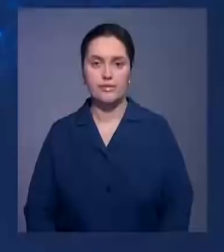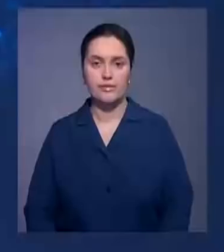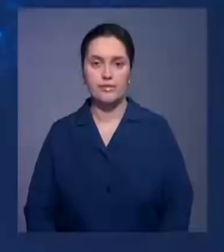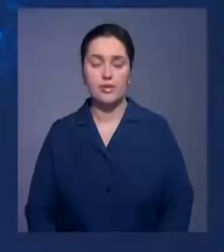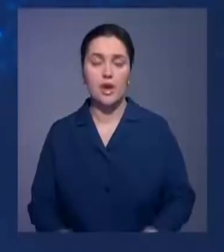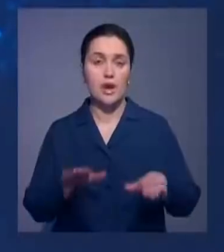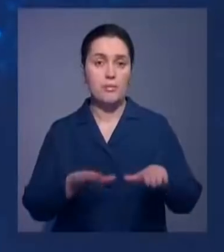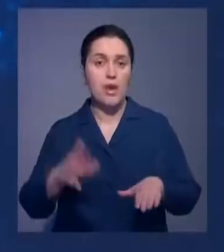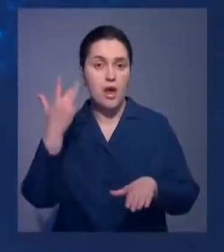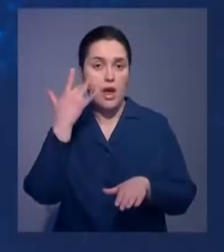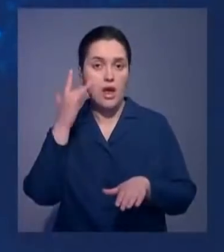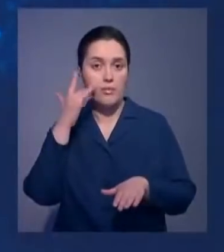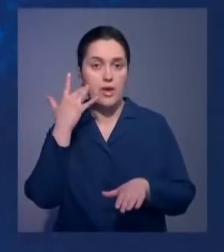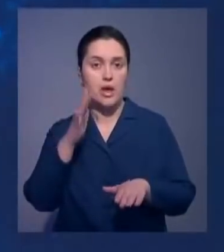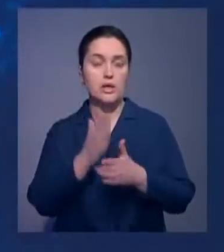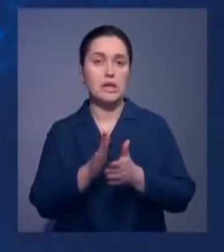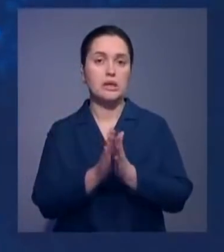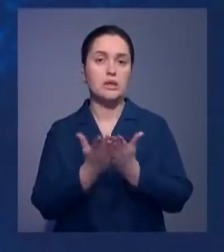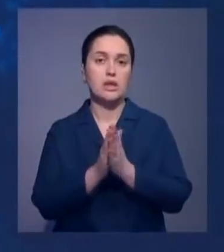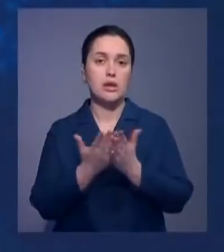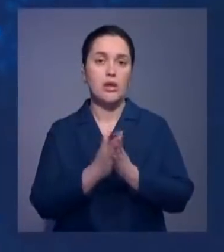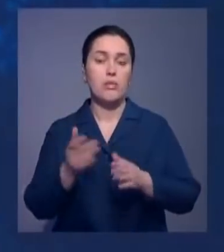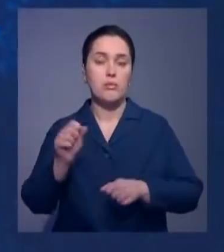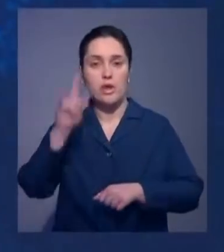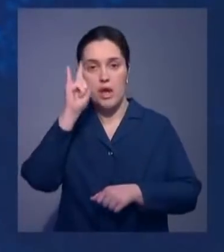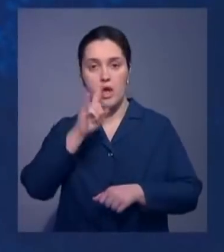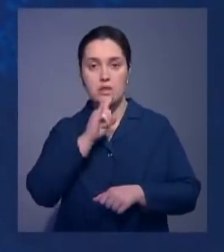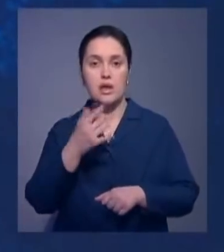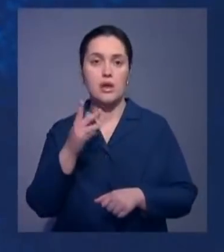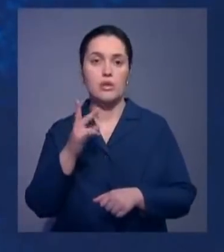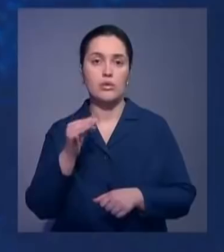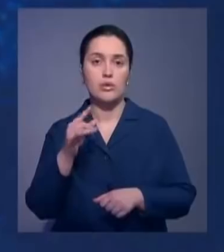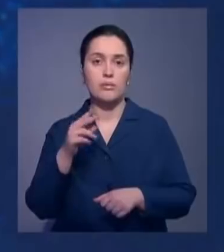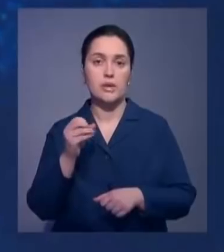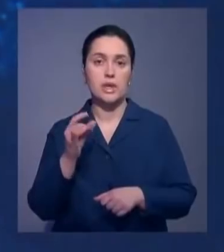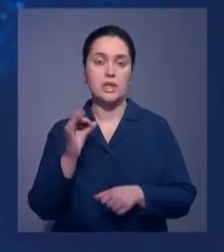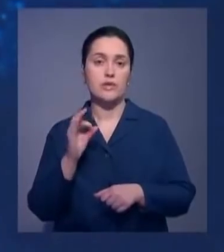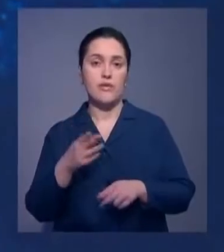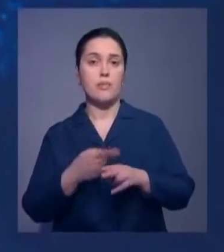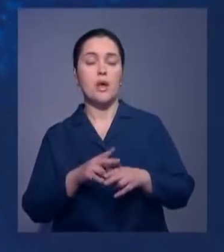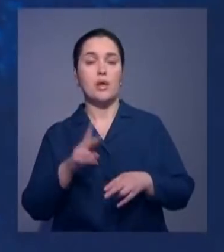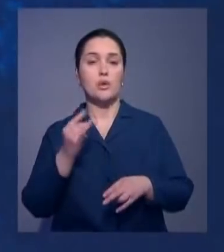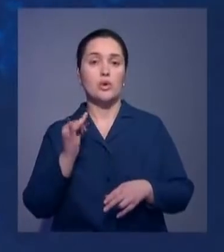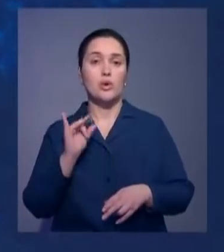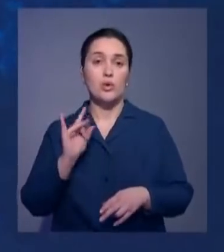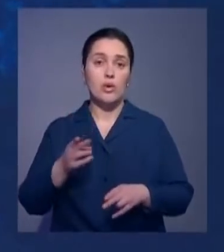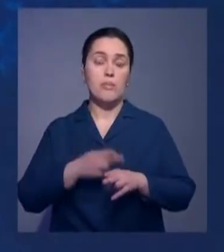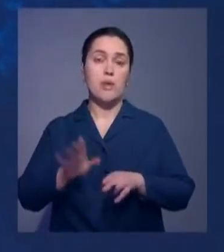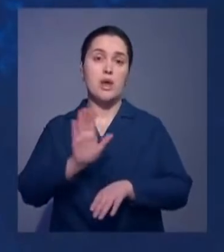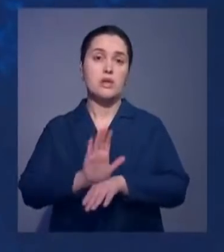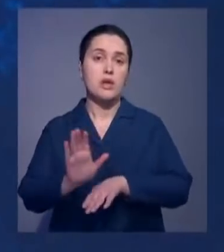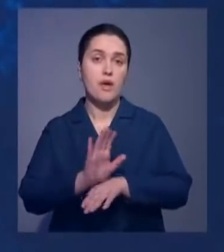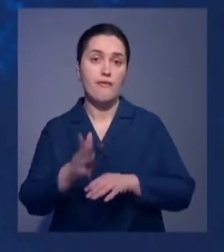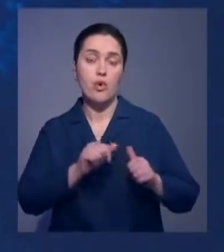На книжных полках американских считателей можно найти и произведения казахского классика Абдима Жила Нурпиисова. Благодаря нью-йоркскому